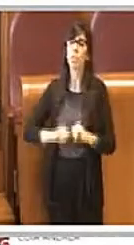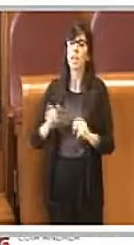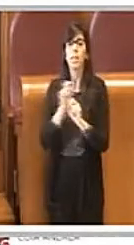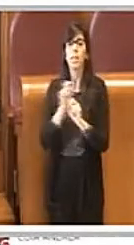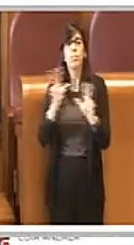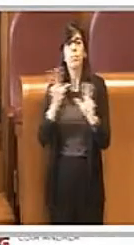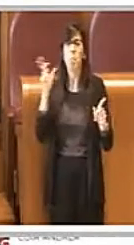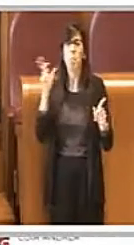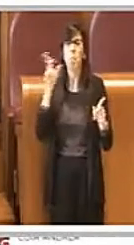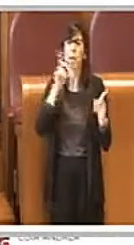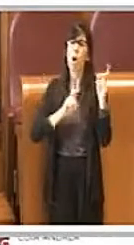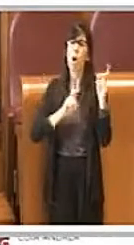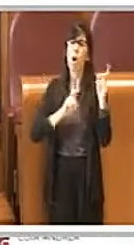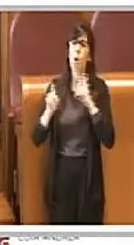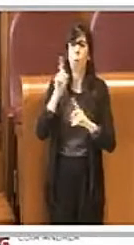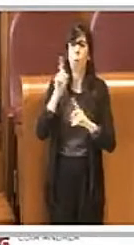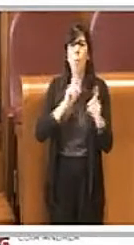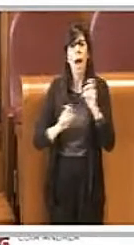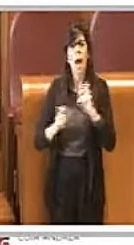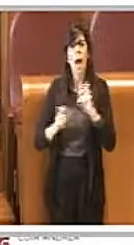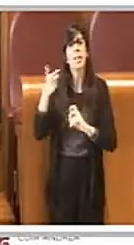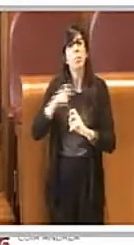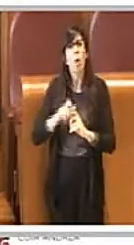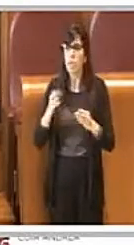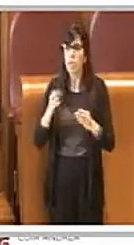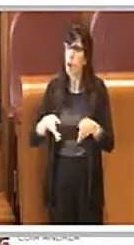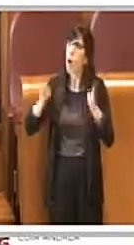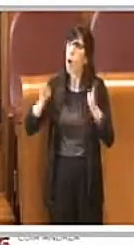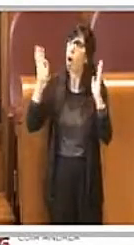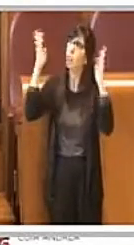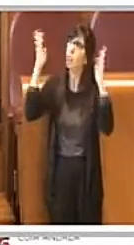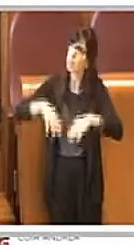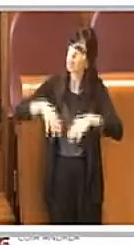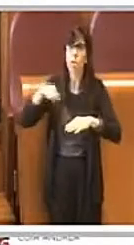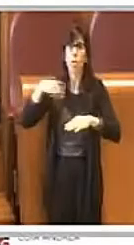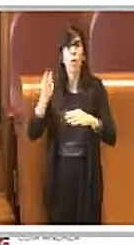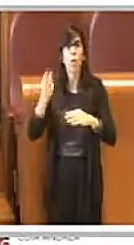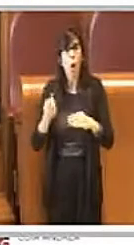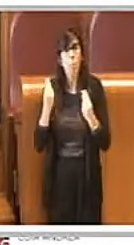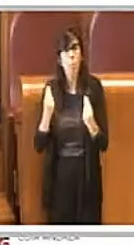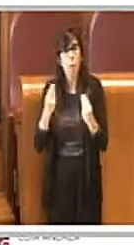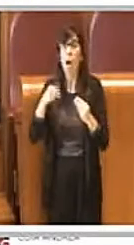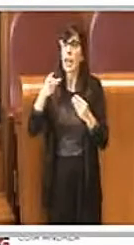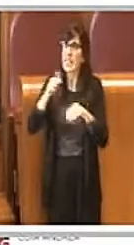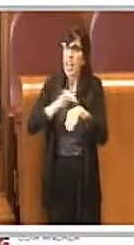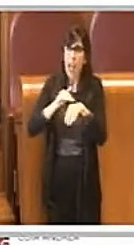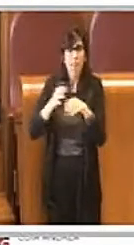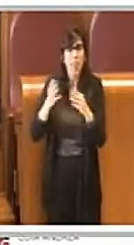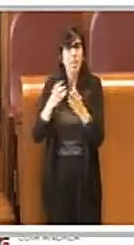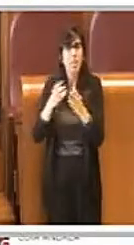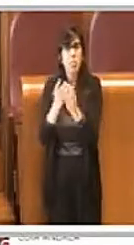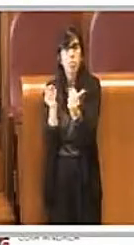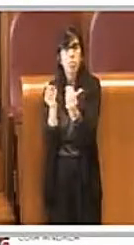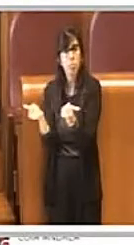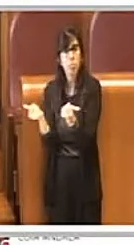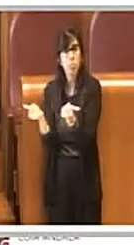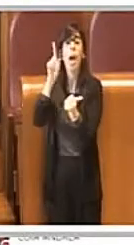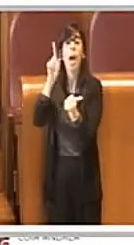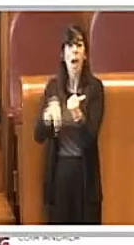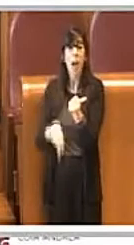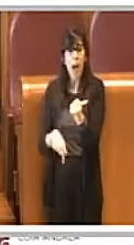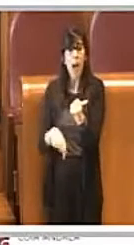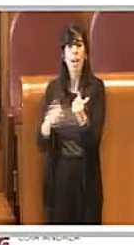preoccupazione per la demolizione del fabbricato, oltre alla perdita di numerosi servizi utili, nonché anche